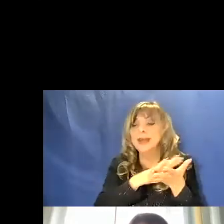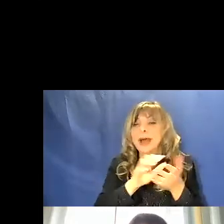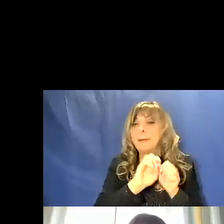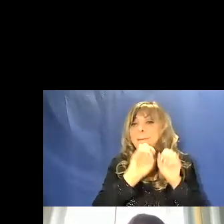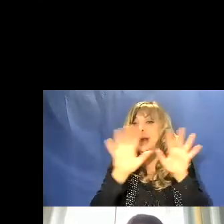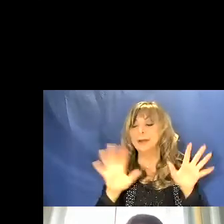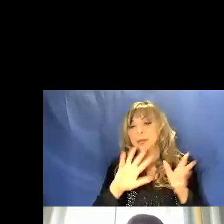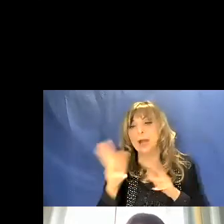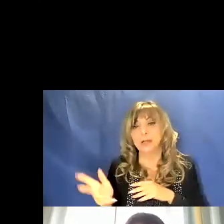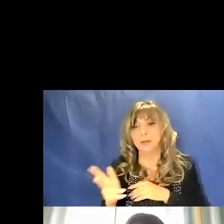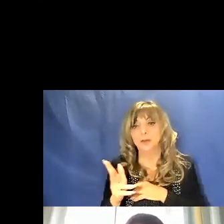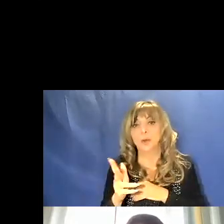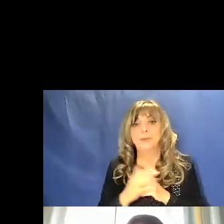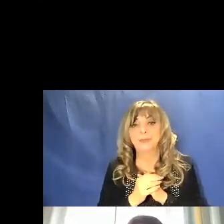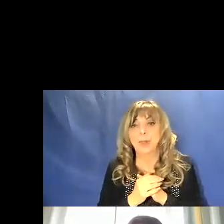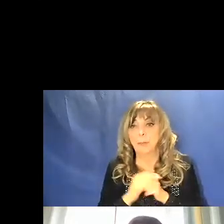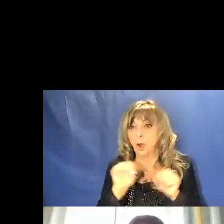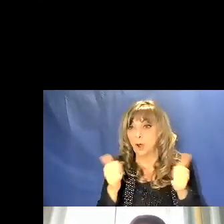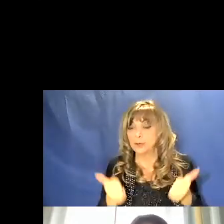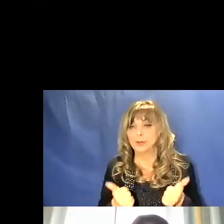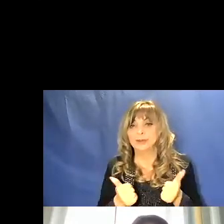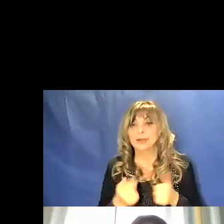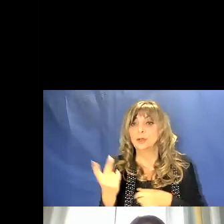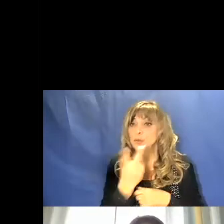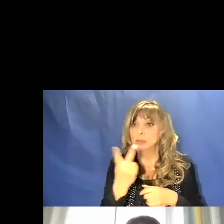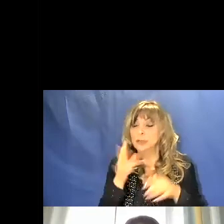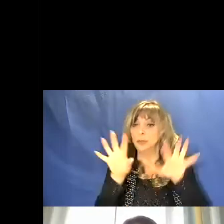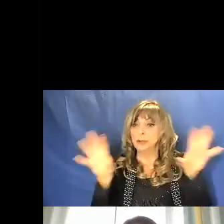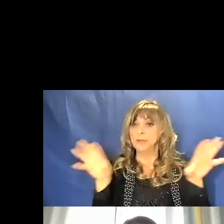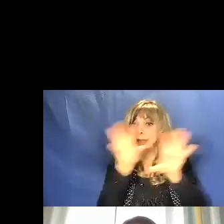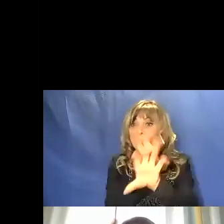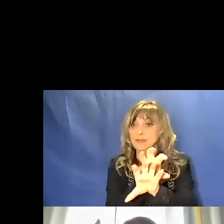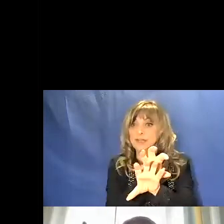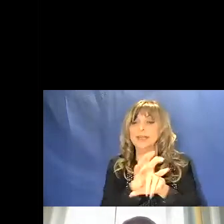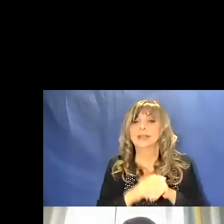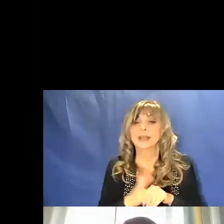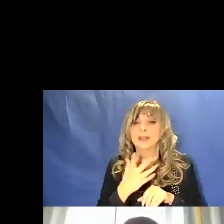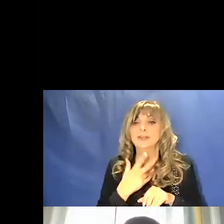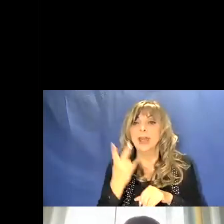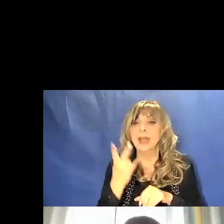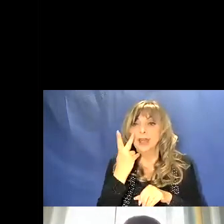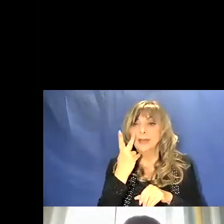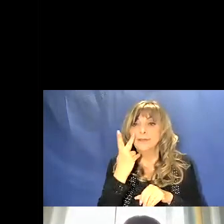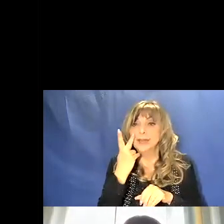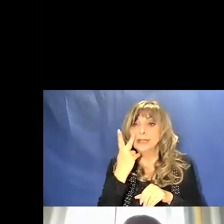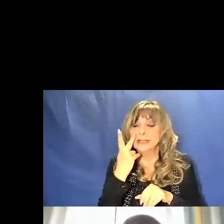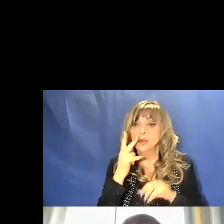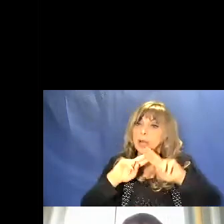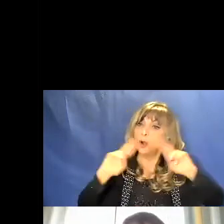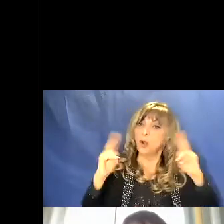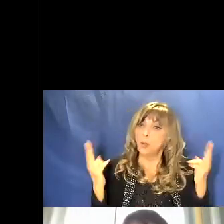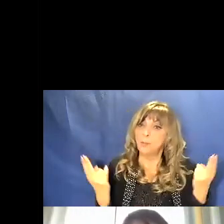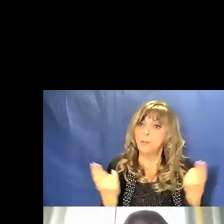modo. Mettendo insieme queste due immagini, otteniamo una visione più completa